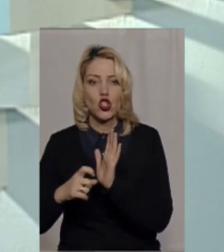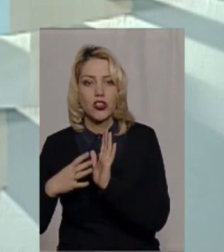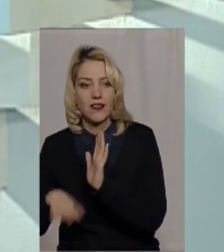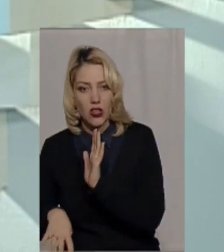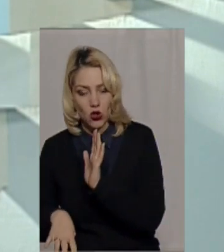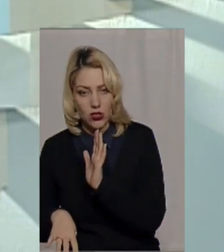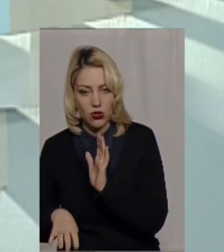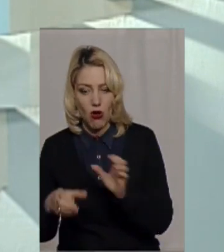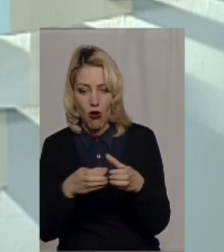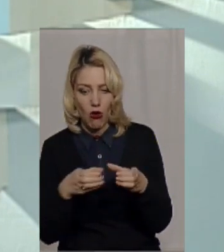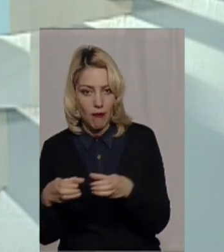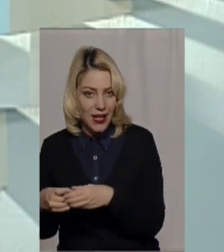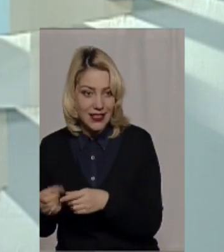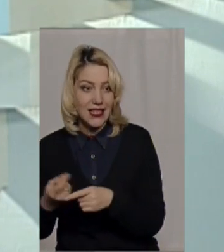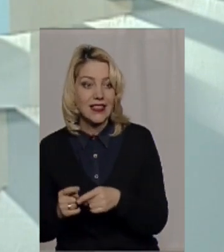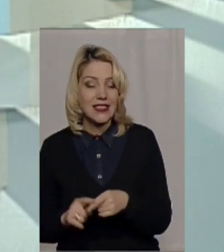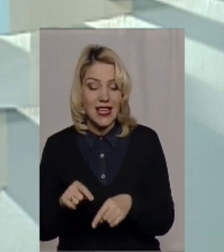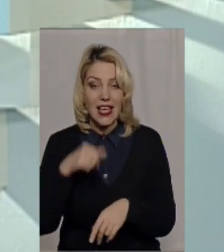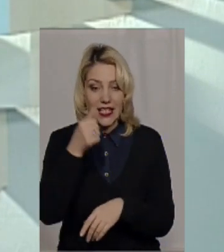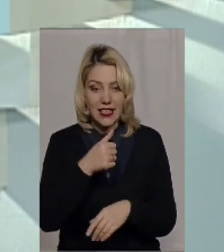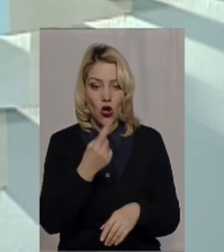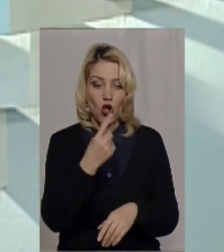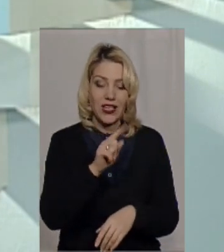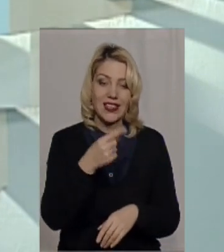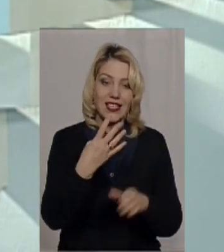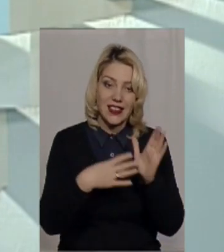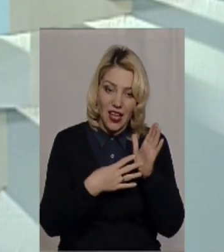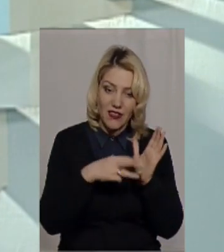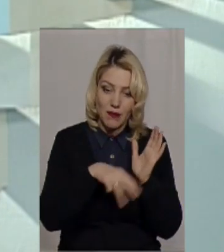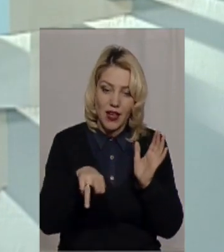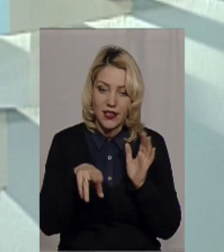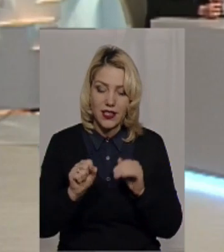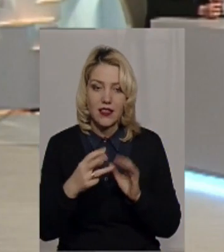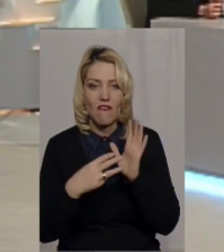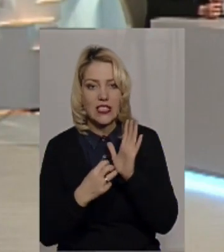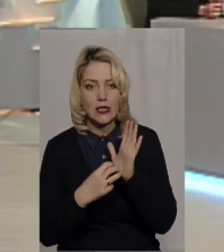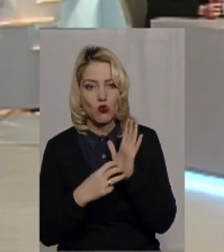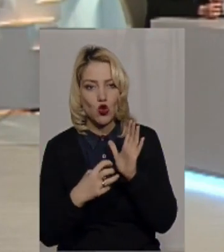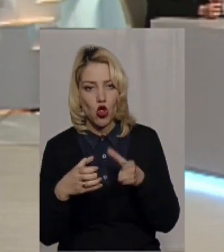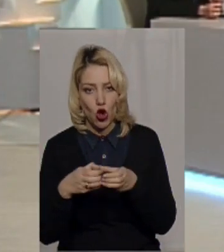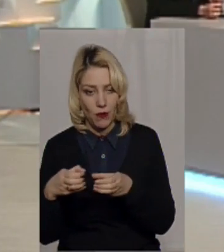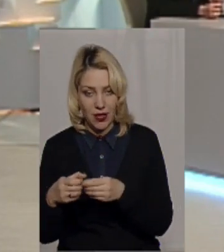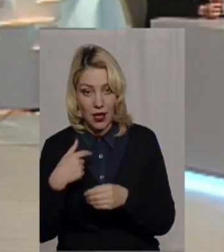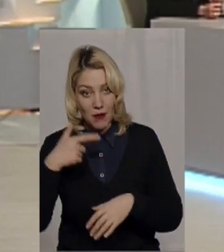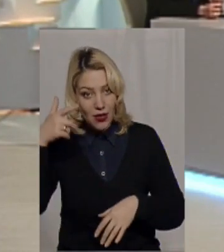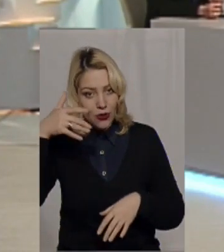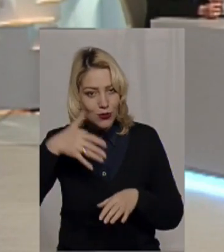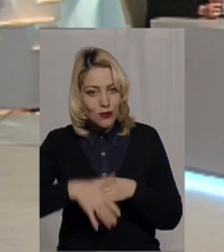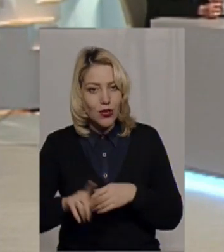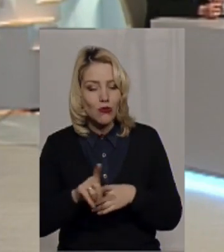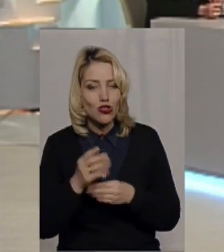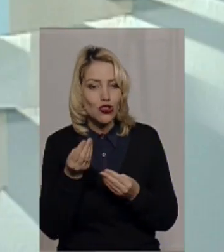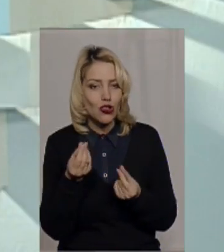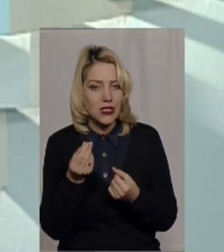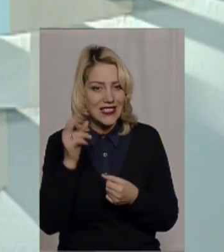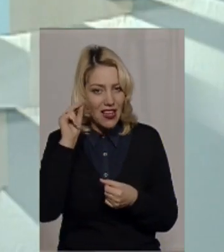громад. І цей рік знову 1,9 мільярда на 800 громад. Тобто, ми розуміємо, що цифра